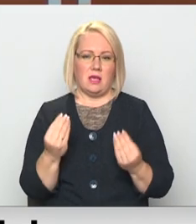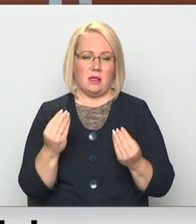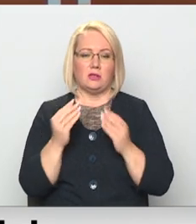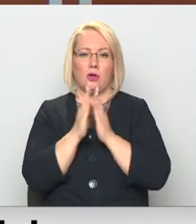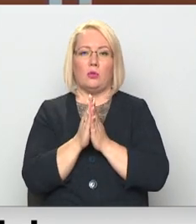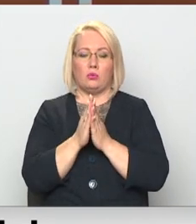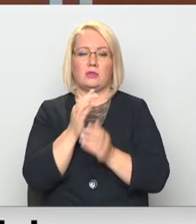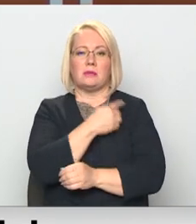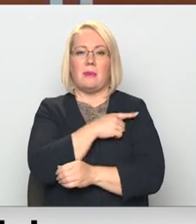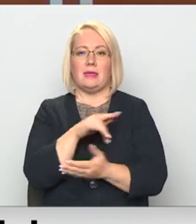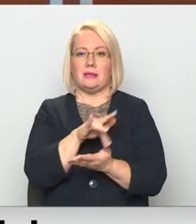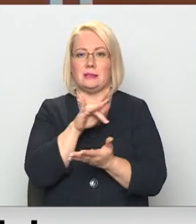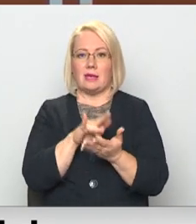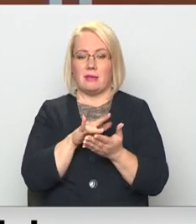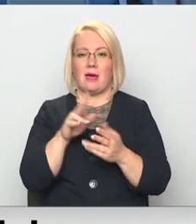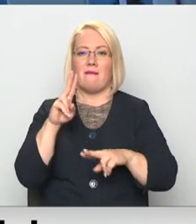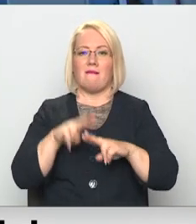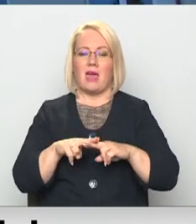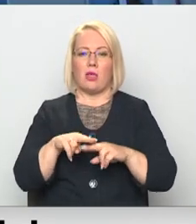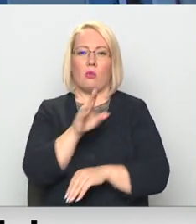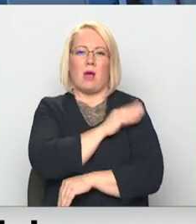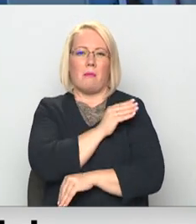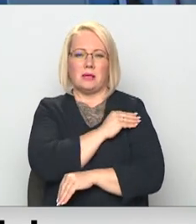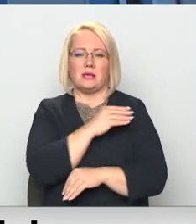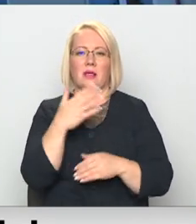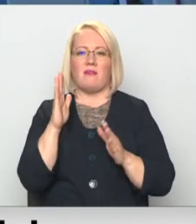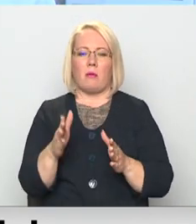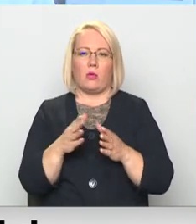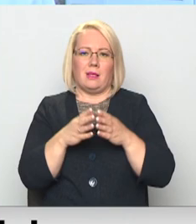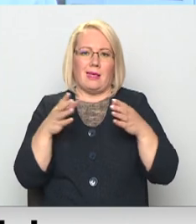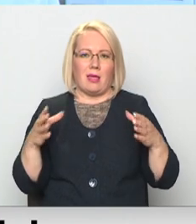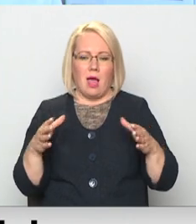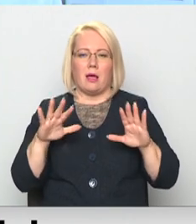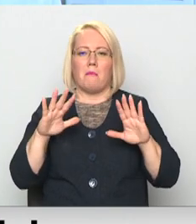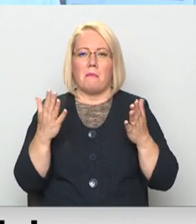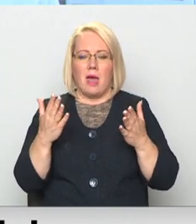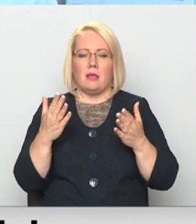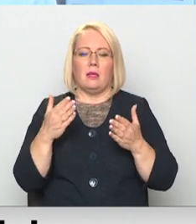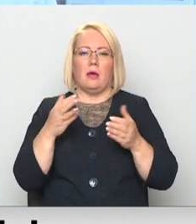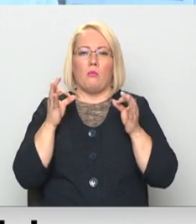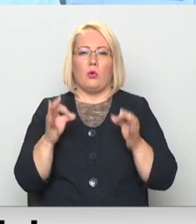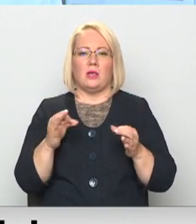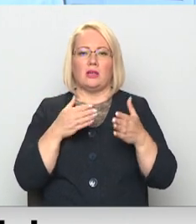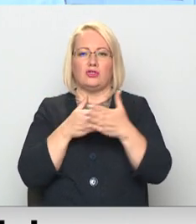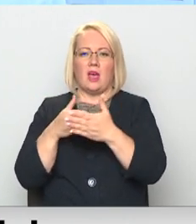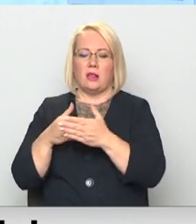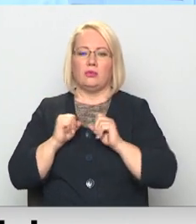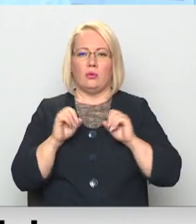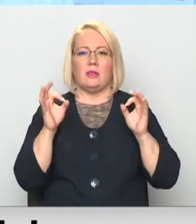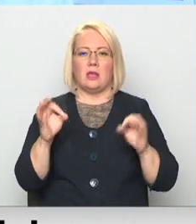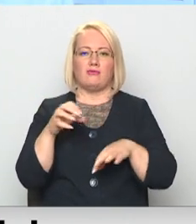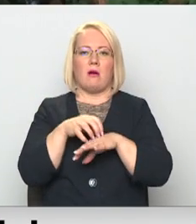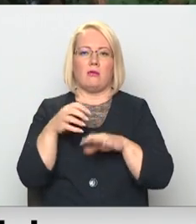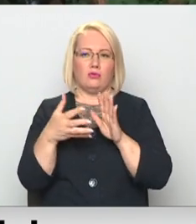Lūdzas medicīnas centrā gultas vietu kapacitāte varētu būt arī lielāka, taču būtiskākai šķērslis to nodrošināšanā ir mediķu